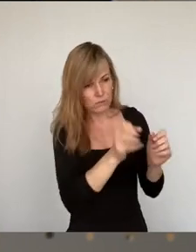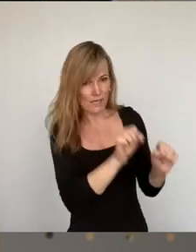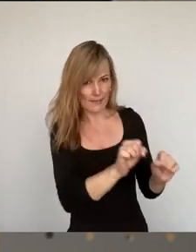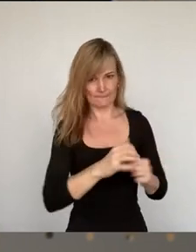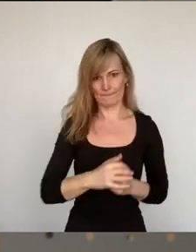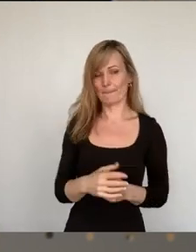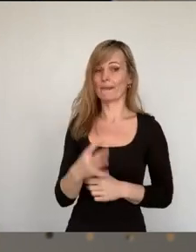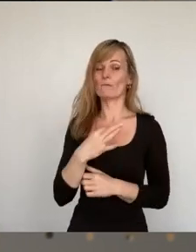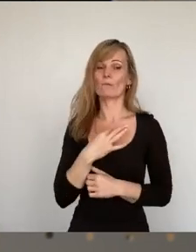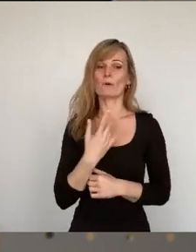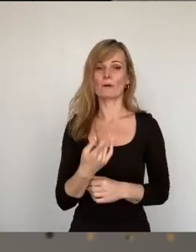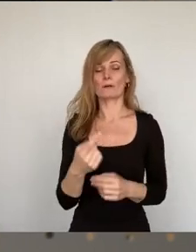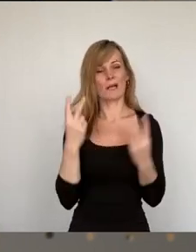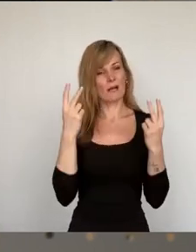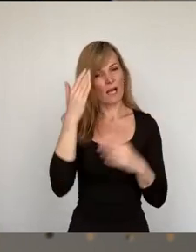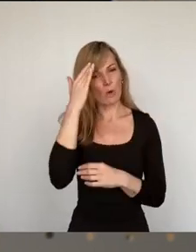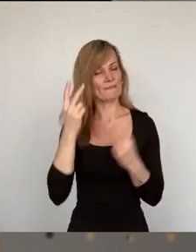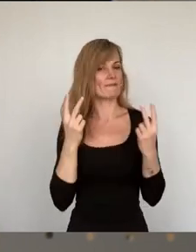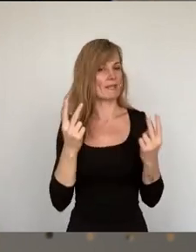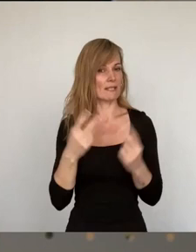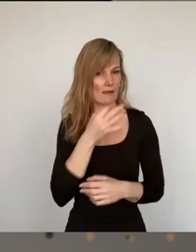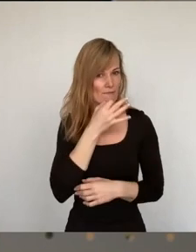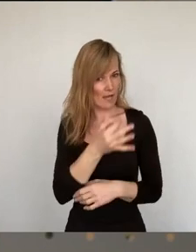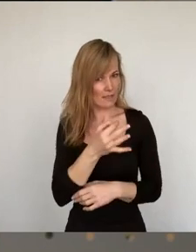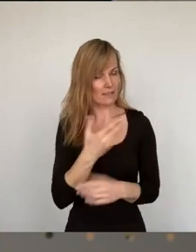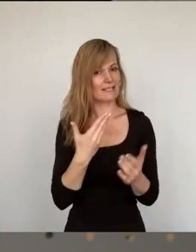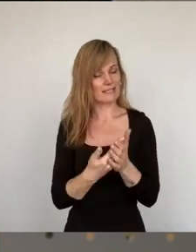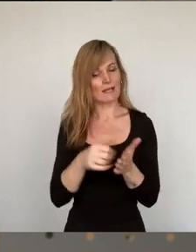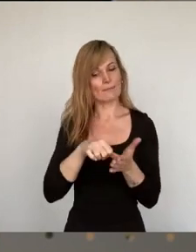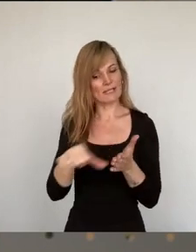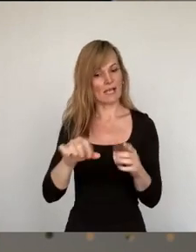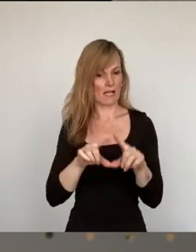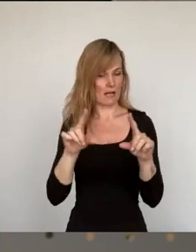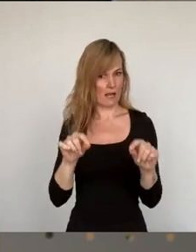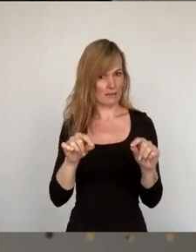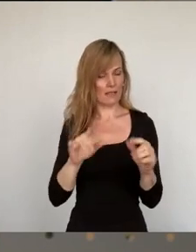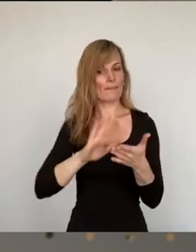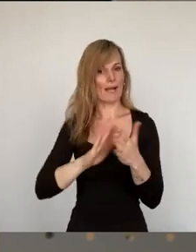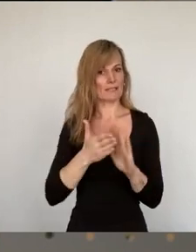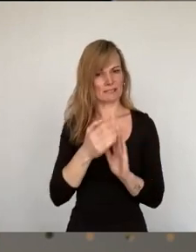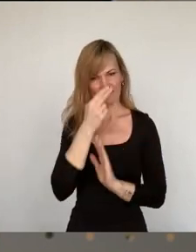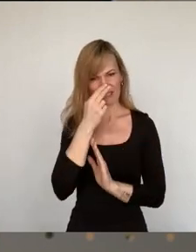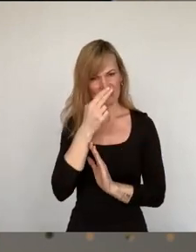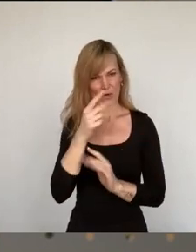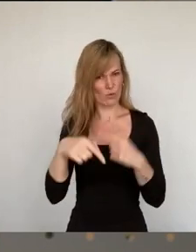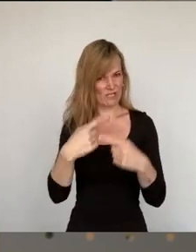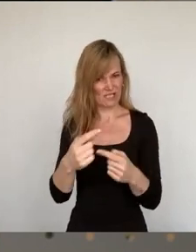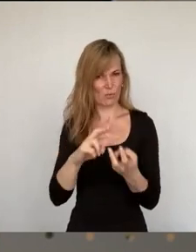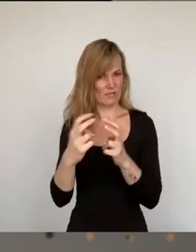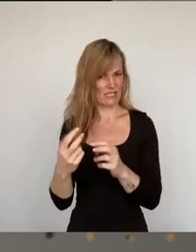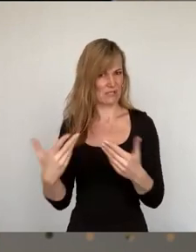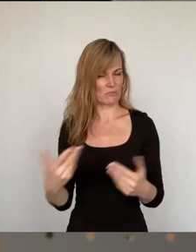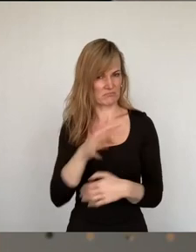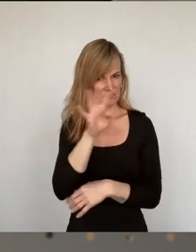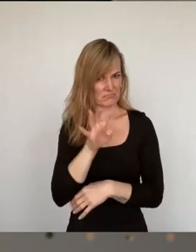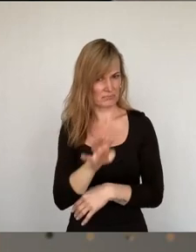die zentrale Frage, wie wird die Bezahlkarte in der Praxis funktionieren? Und da sage ich